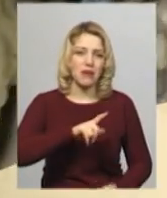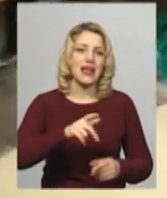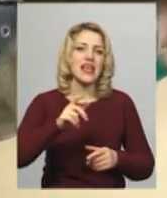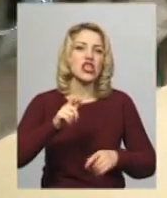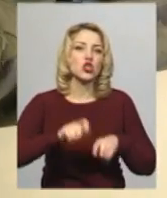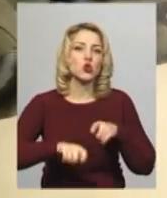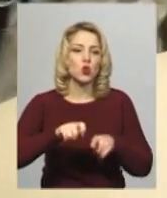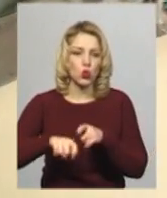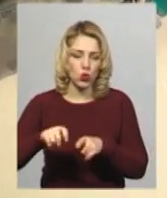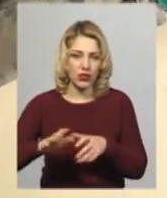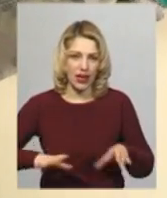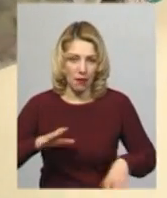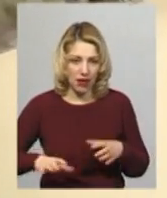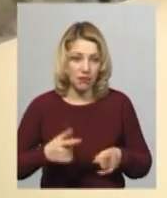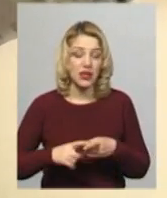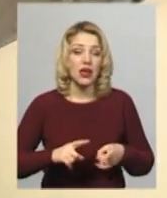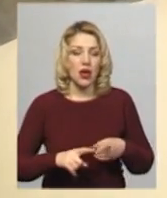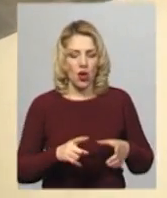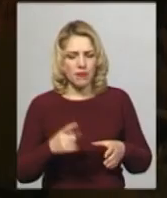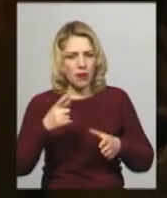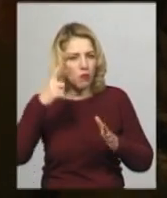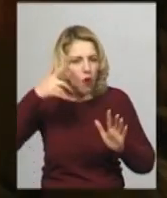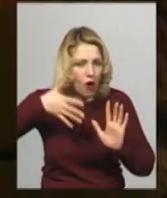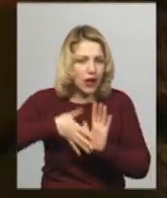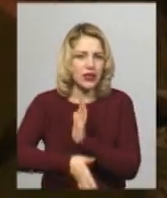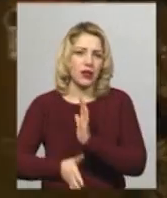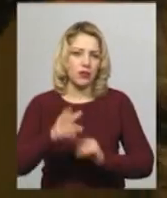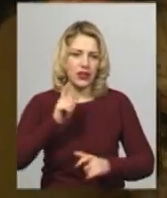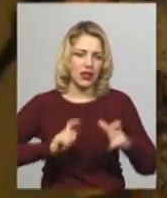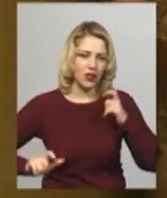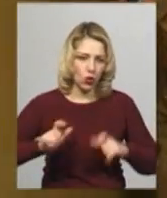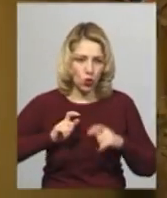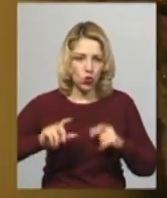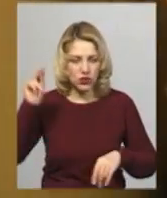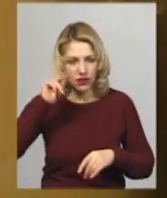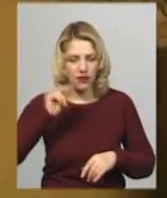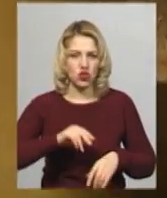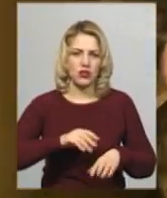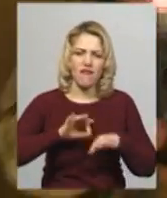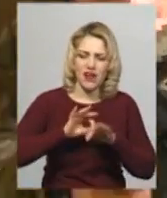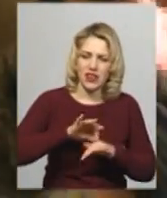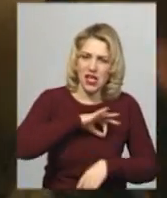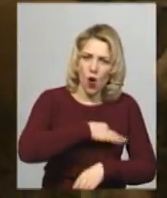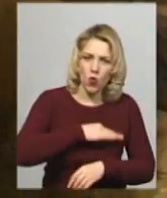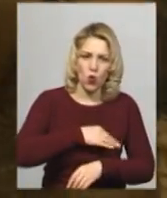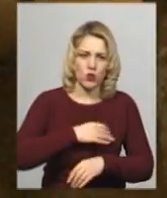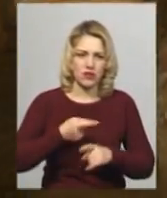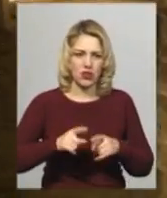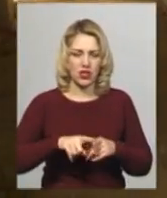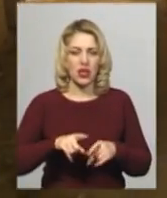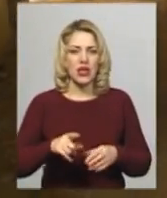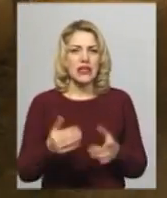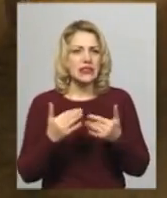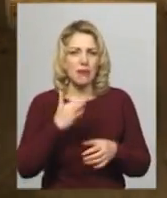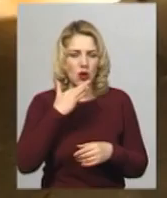дав поглиблий курс вивчення спеціальних заходів, спеціальних дій, ведення розвідки. В попередньому курсі не було